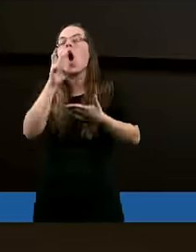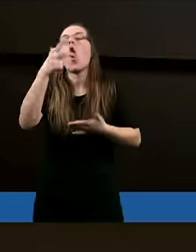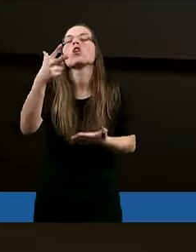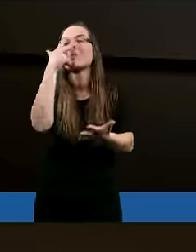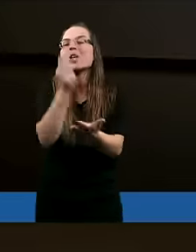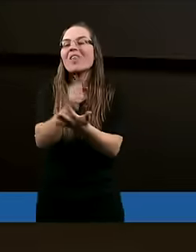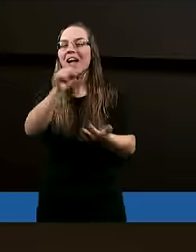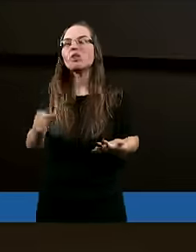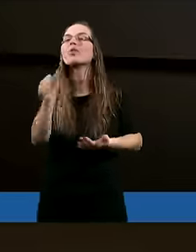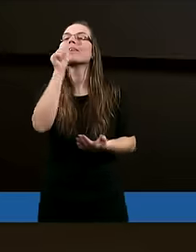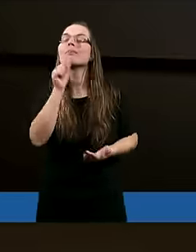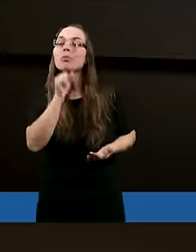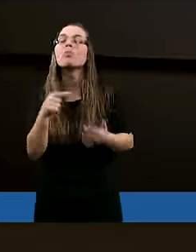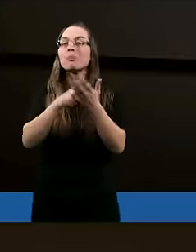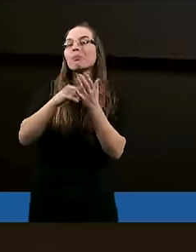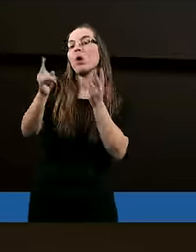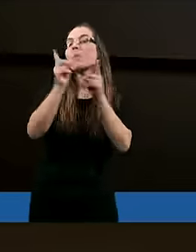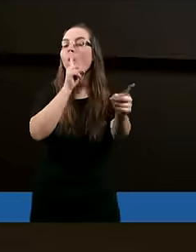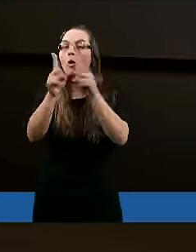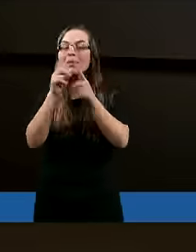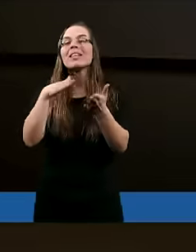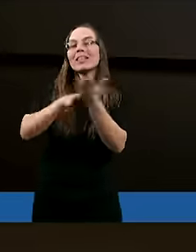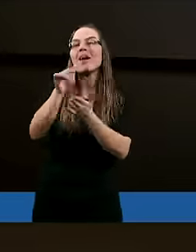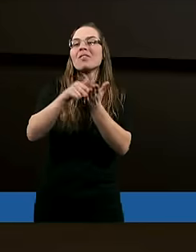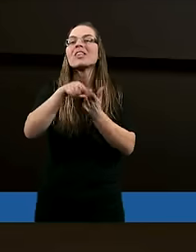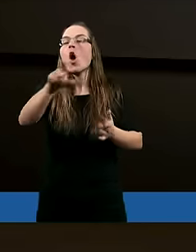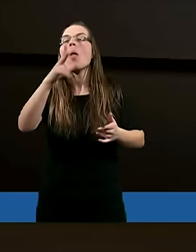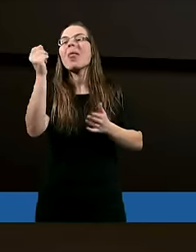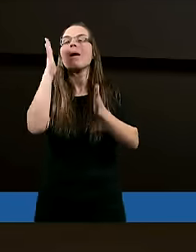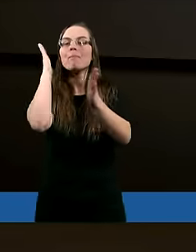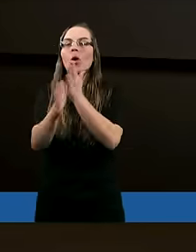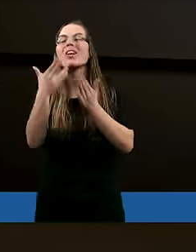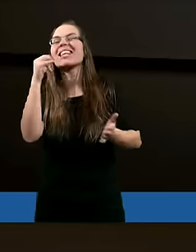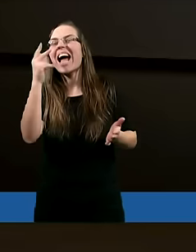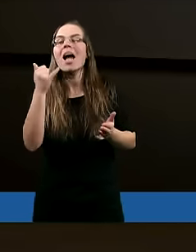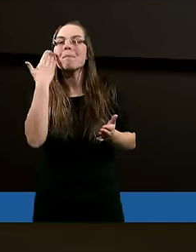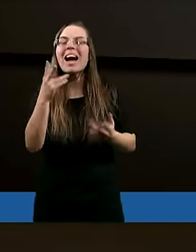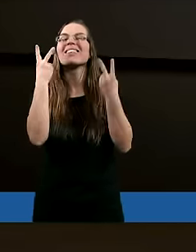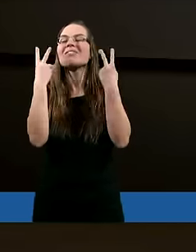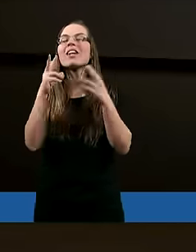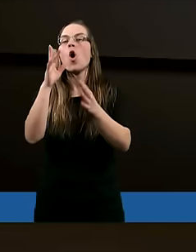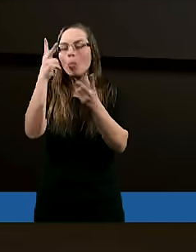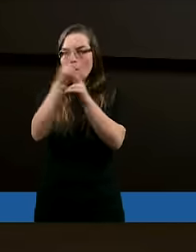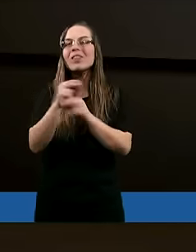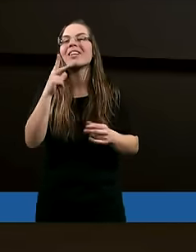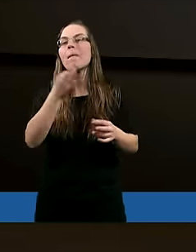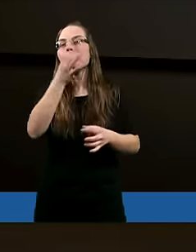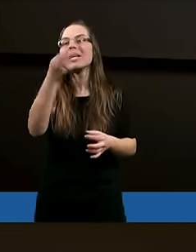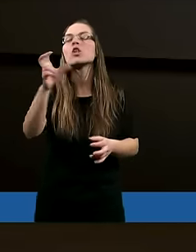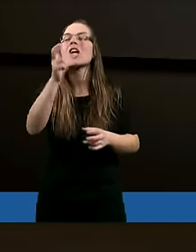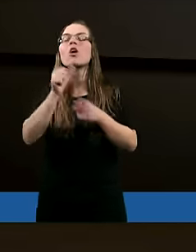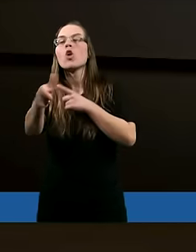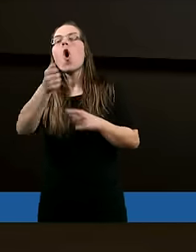świadczą? Spróbujmy porozmawiać i zacznijmy od tego chyba najprostszego albo najbardziej oczywistego pytania. Co to są